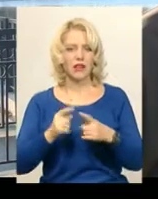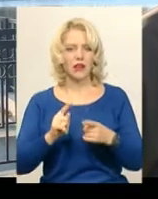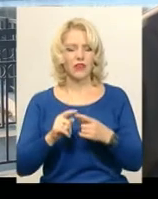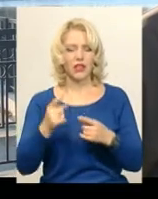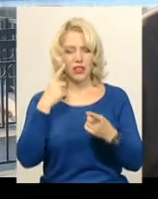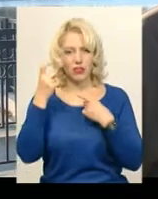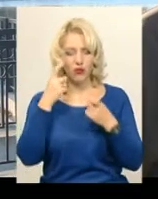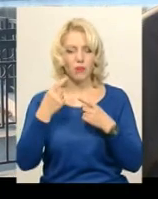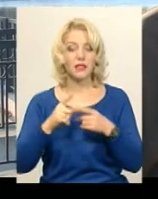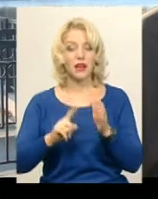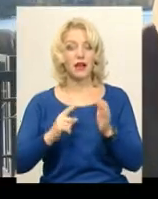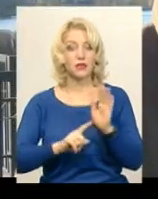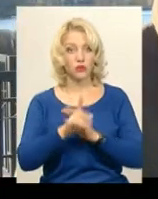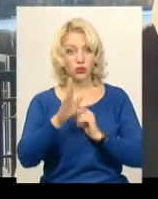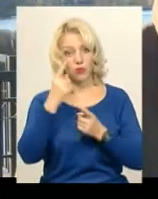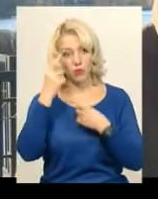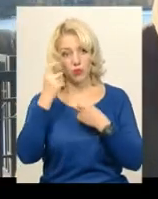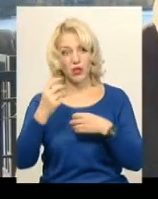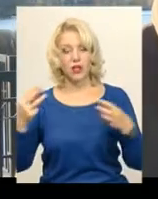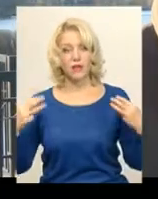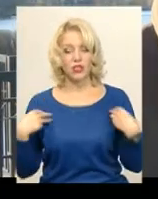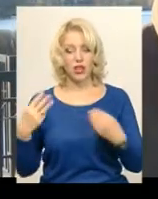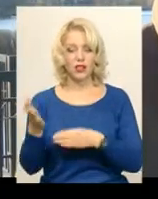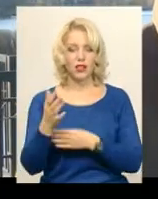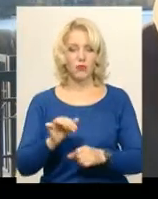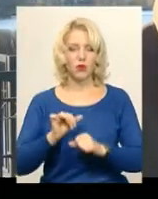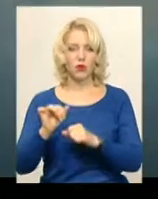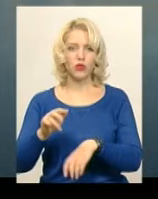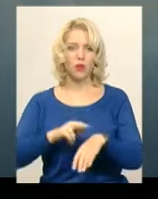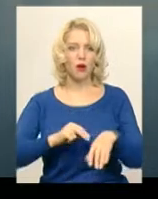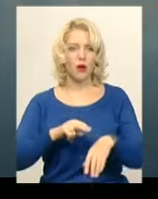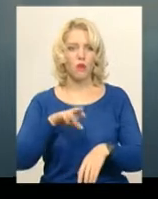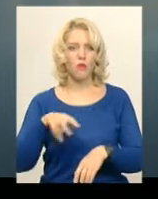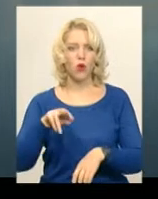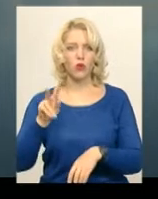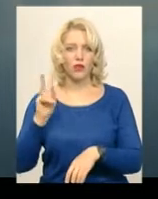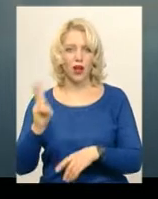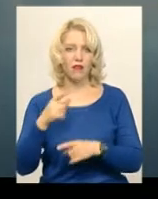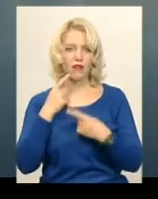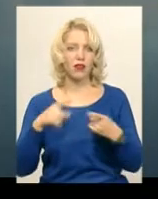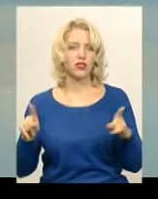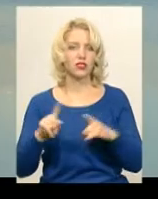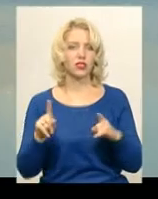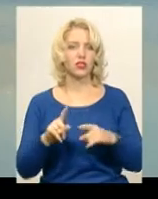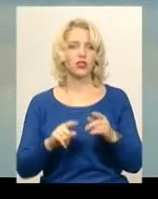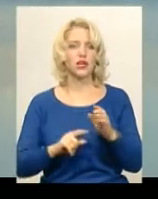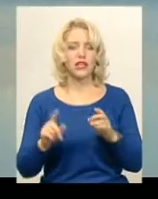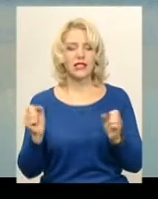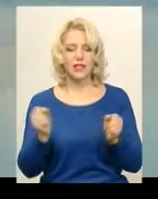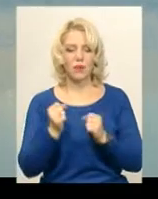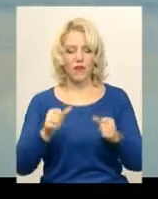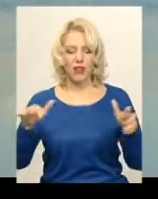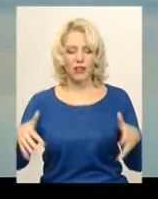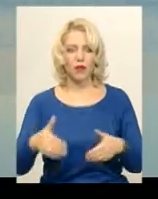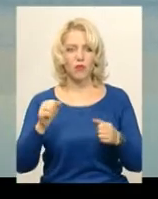ми їх будемо попереджувати. Начальник Хмельницького рибоохоронного патруля Андрій Полудняк каже, з наказом про заборону вилову риби в зимувальних